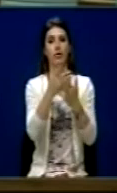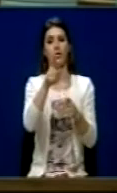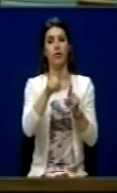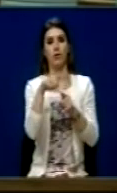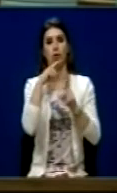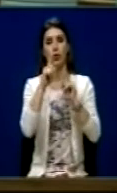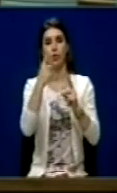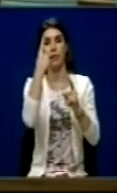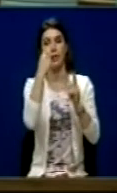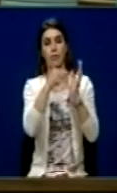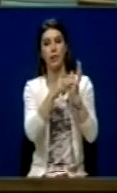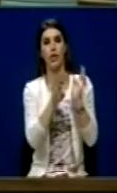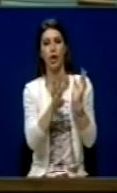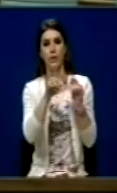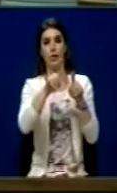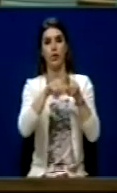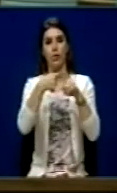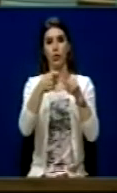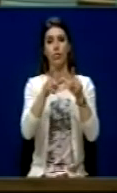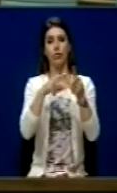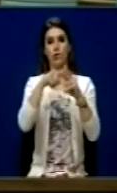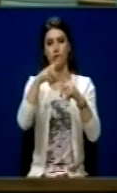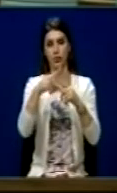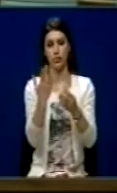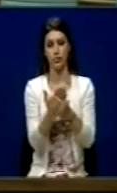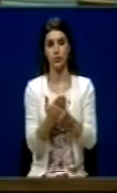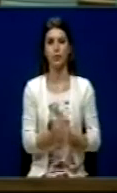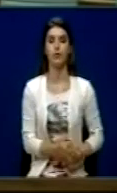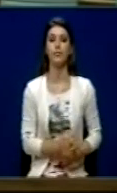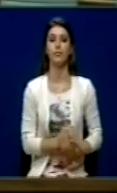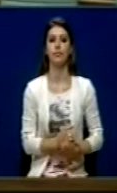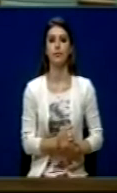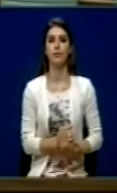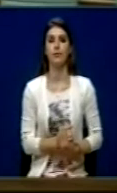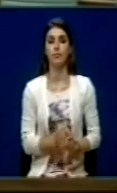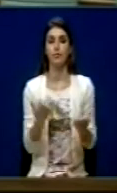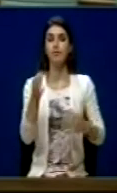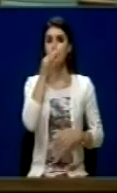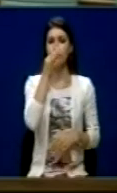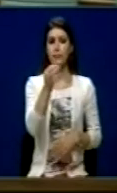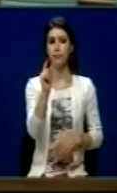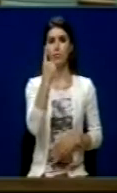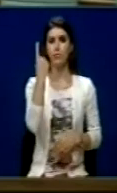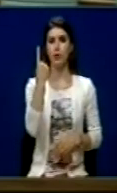të shtoci një pikatër e kushtetutës aktualja, apo jo. Po, pythja e por që më lind